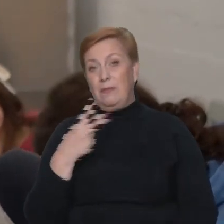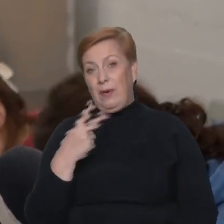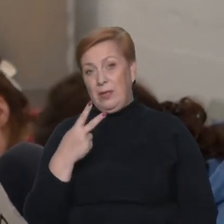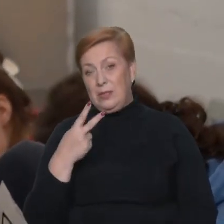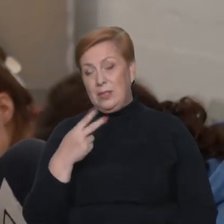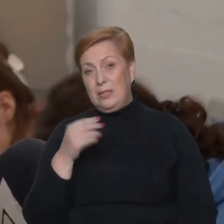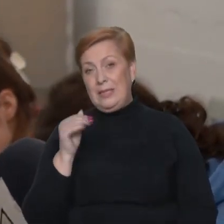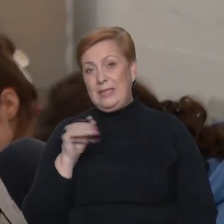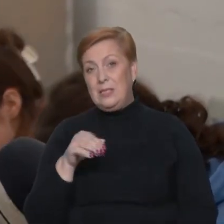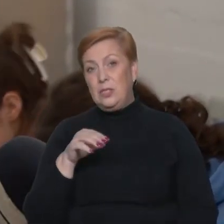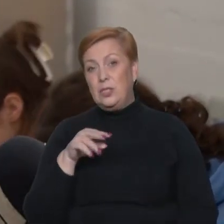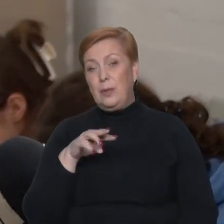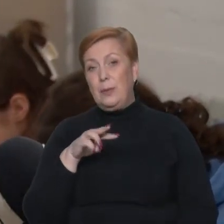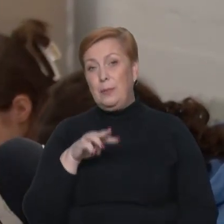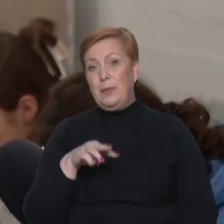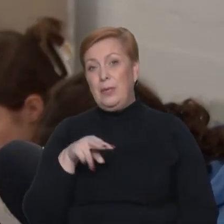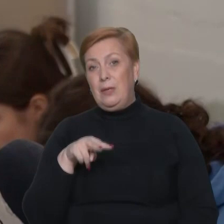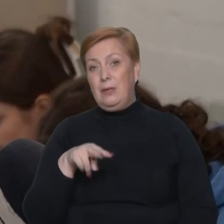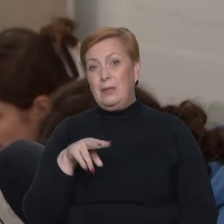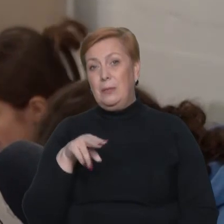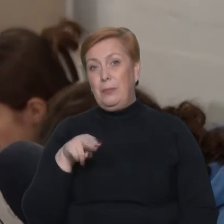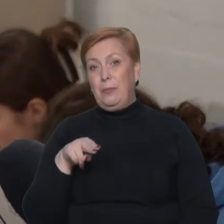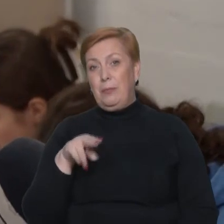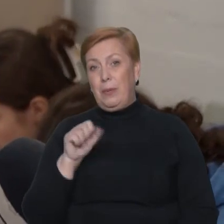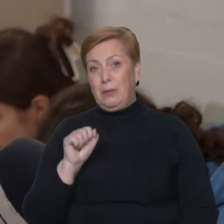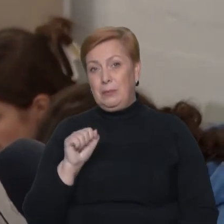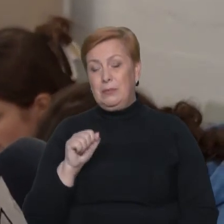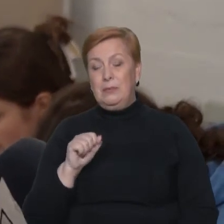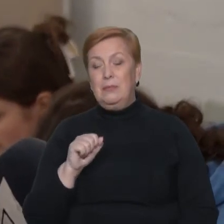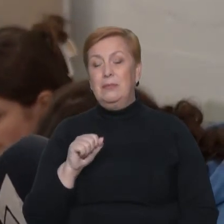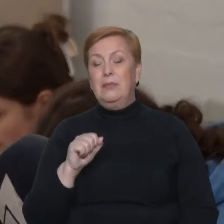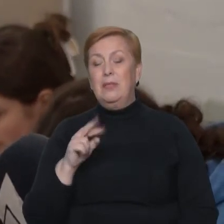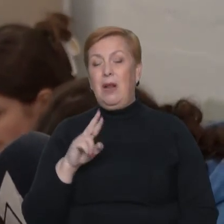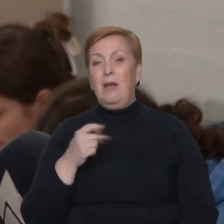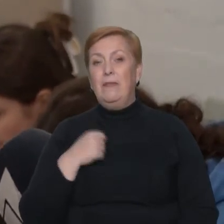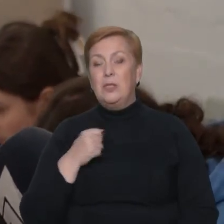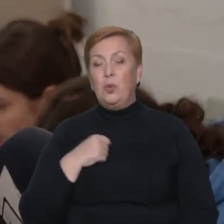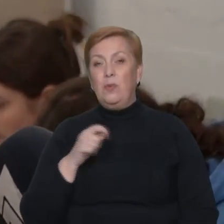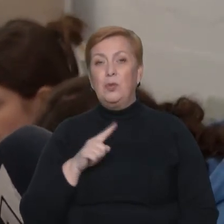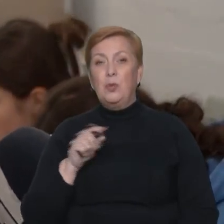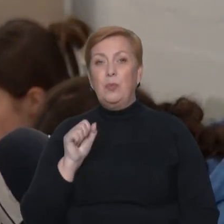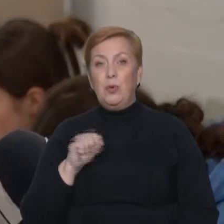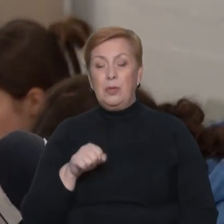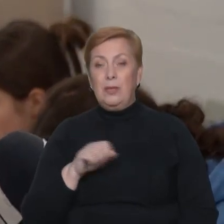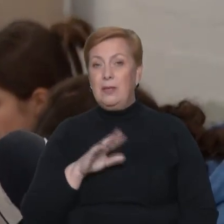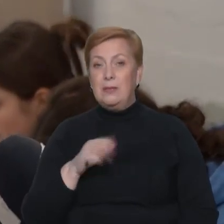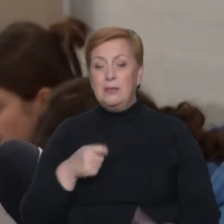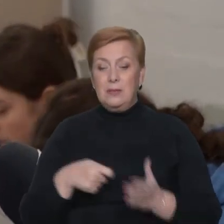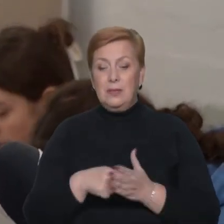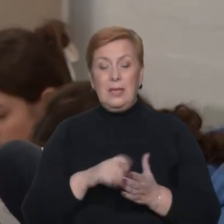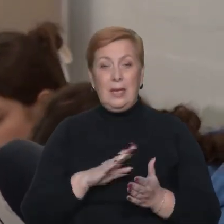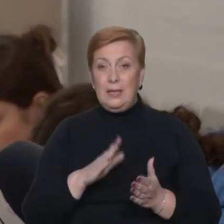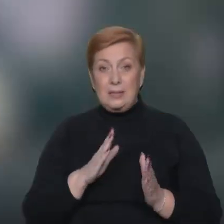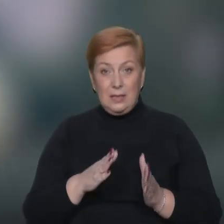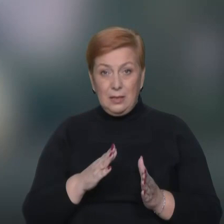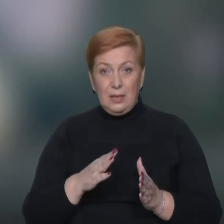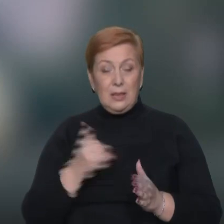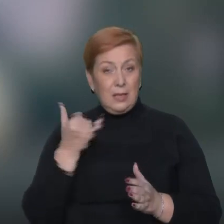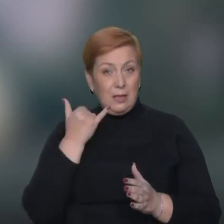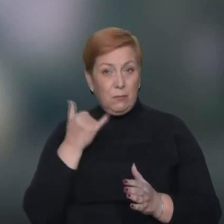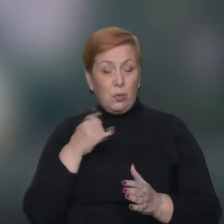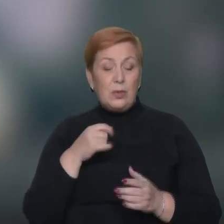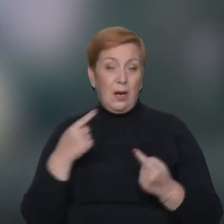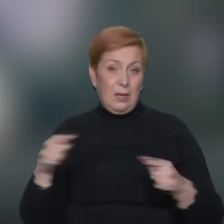насправді, це рекомендована ємкість для повербанку, для військових, щоб вони могли заряджати не тільки телефона, а й їх обладнання.